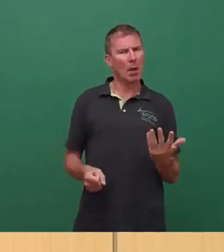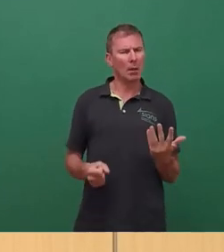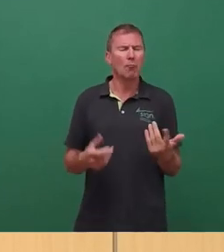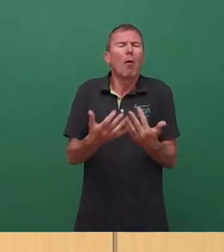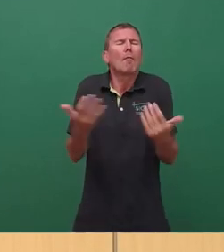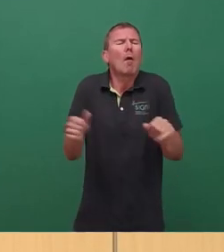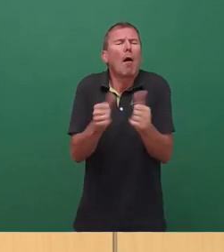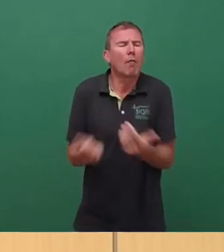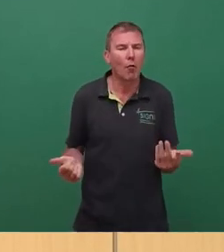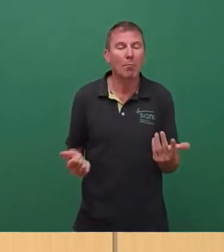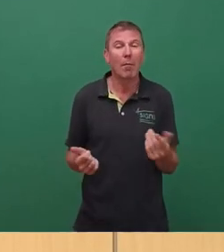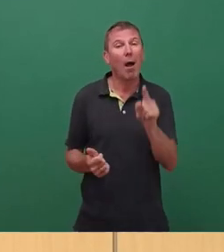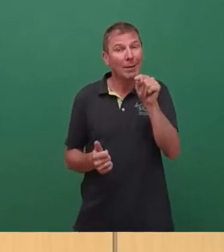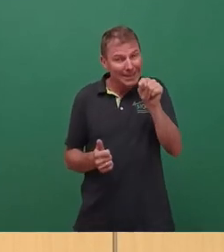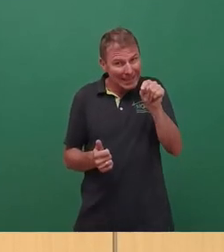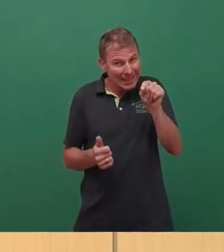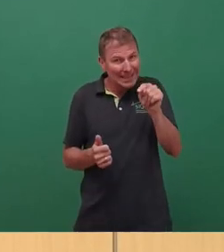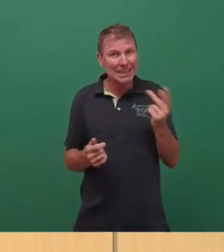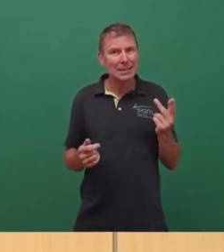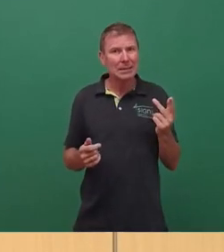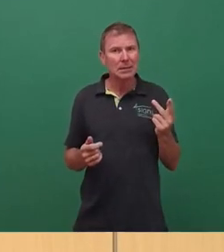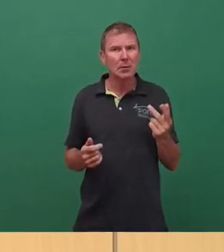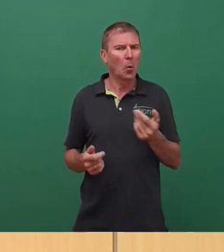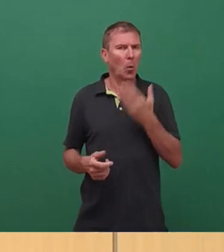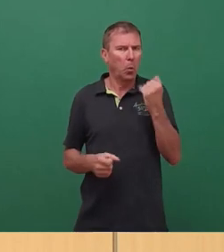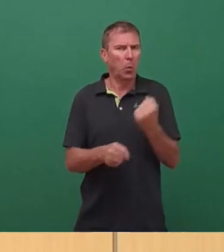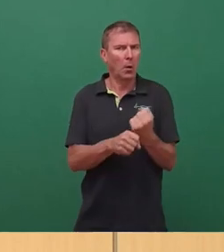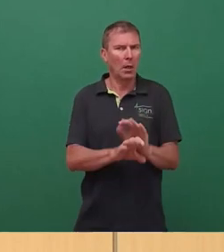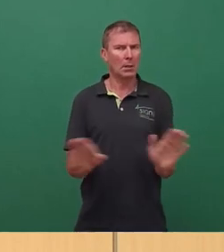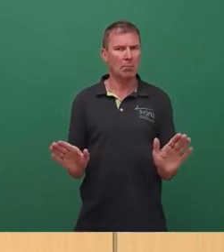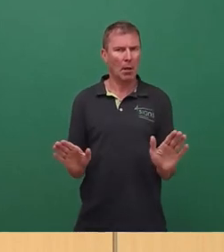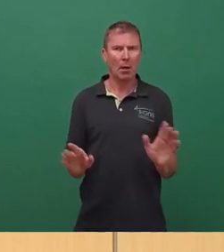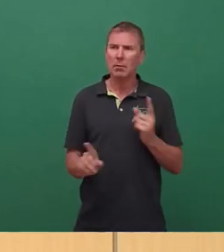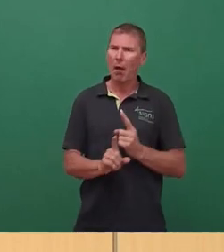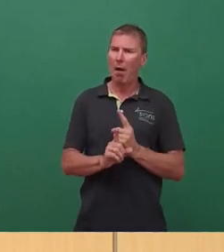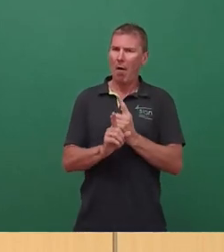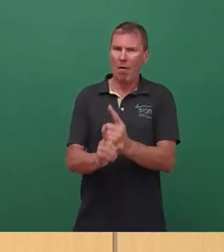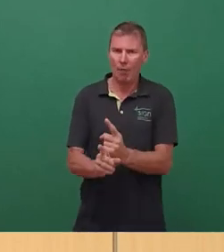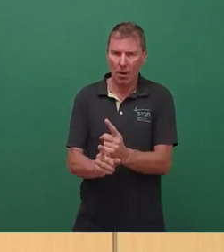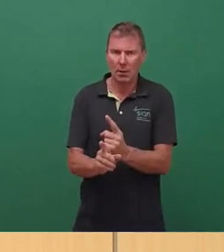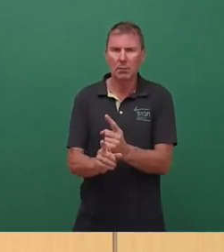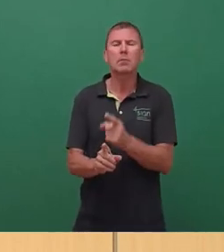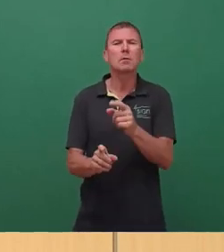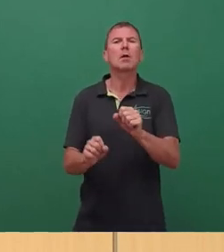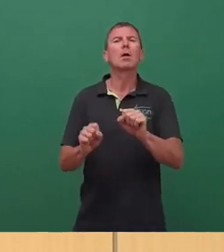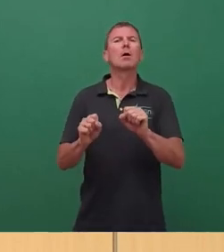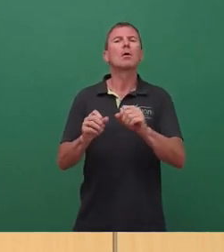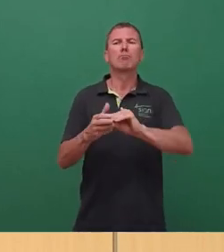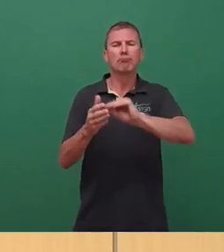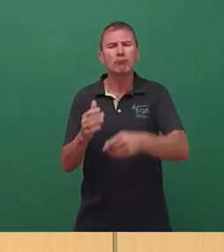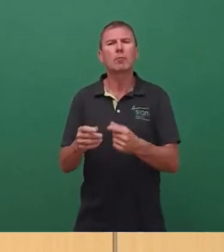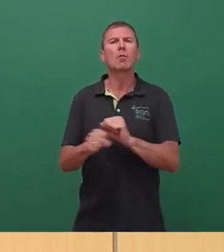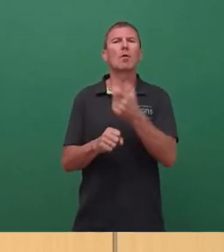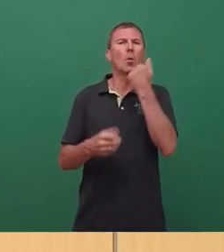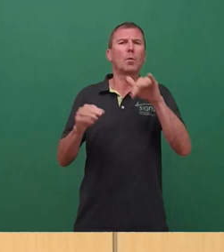Das wurde offenbar nicht getan, sodass es in der Folge zum Vollzug der avisierten Unterschutzstellung kam. Aufgrund der guten